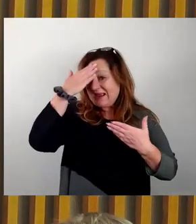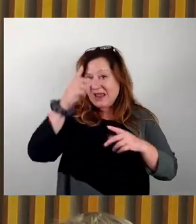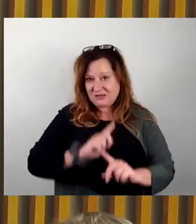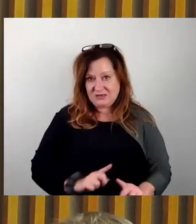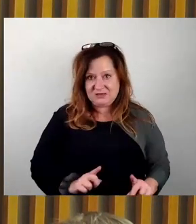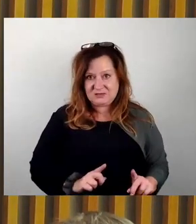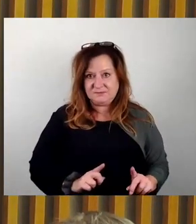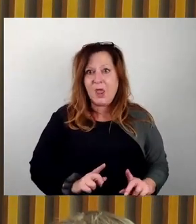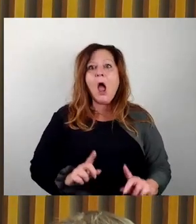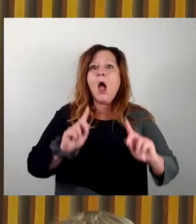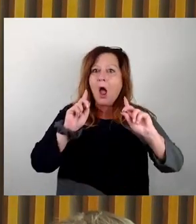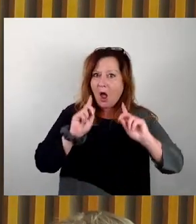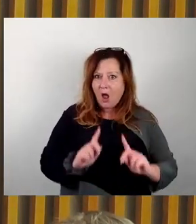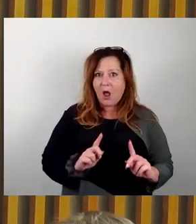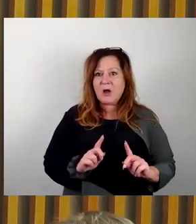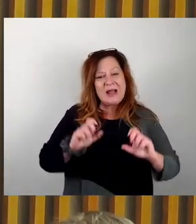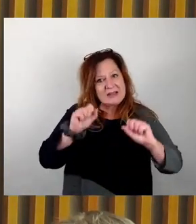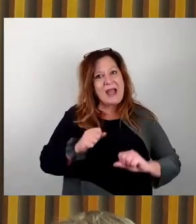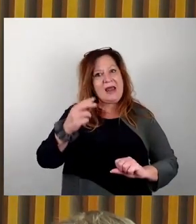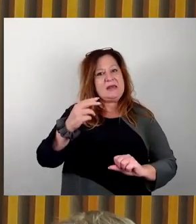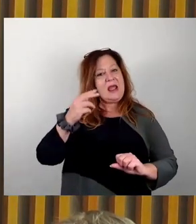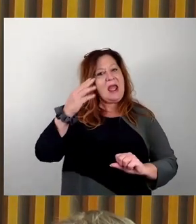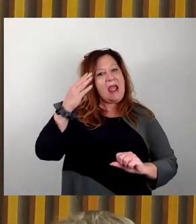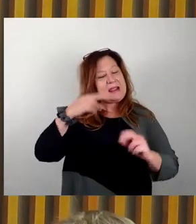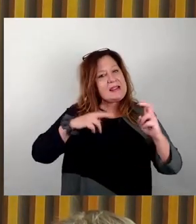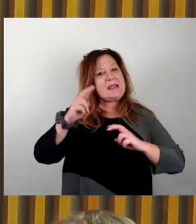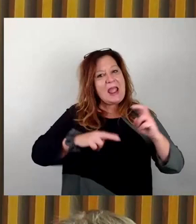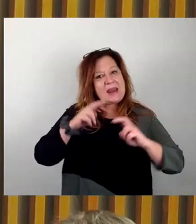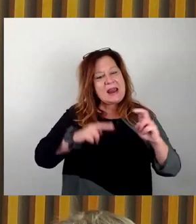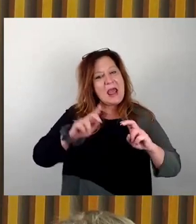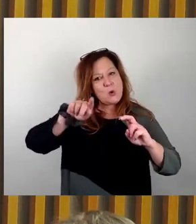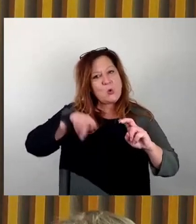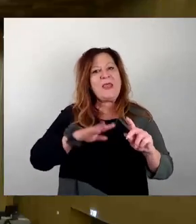können sie kennenlernen, indem sie so eine Kontextualisierung lesen.